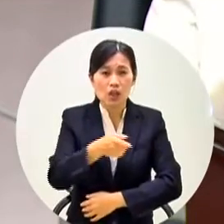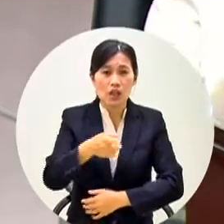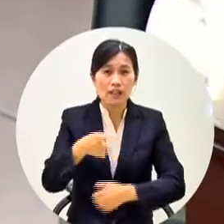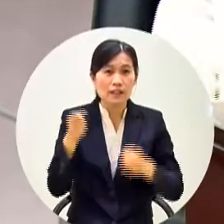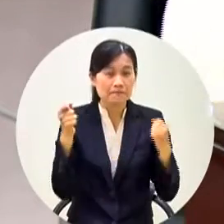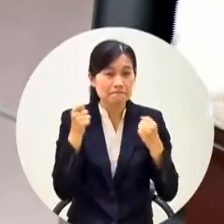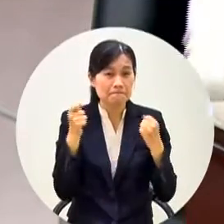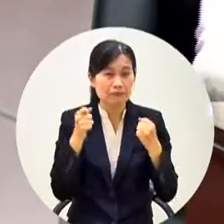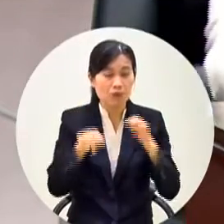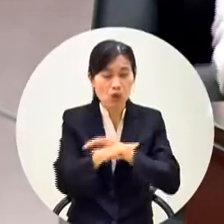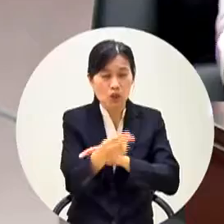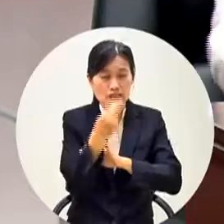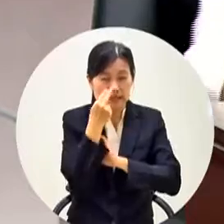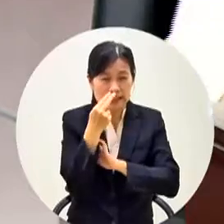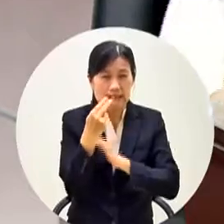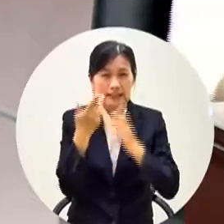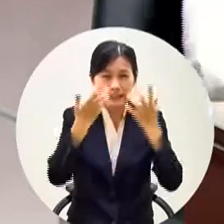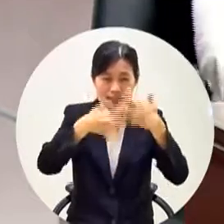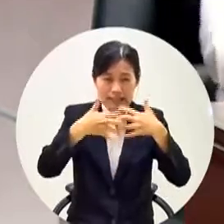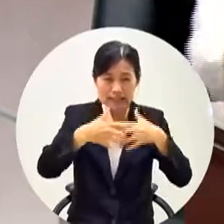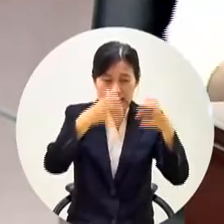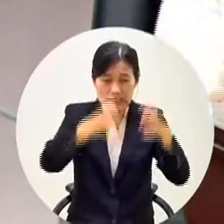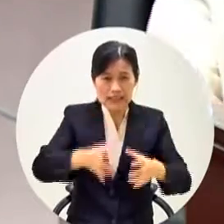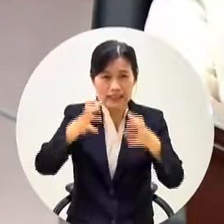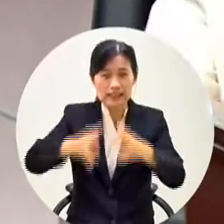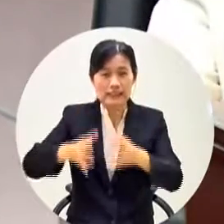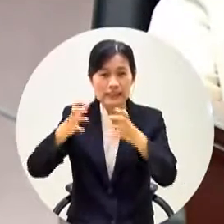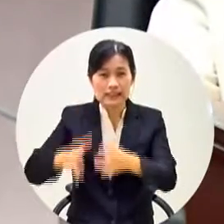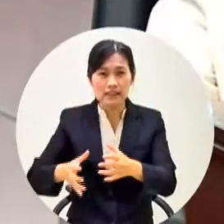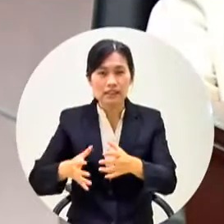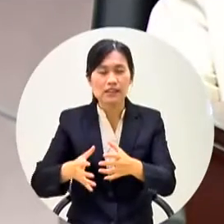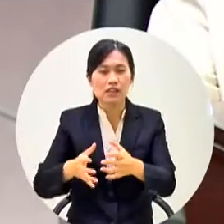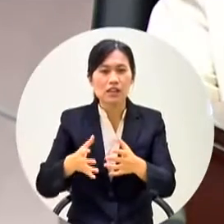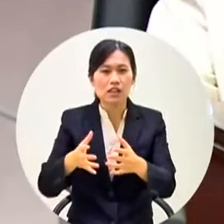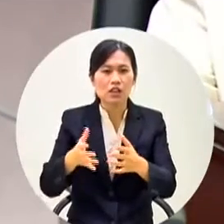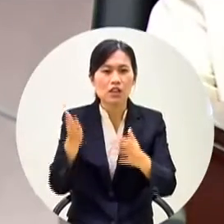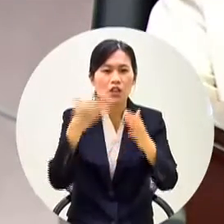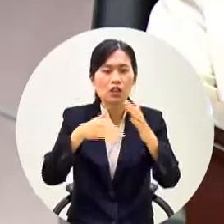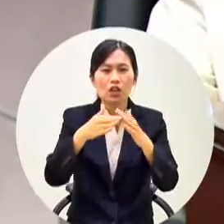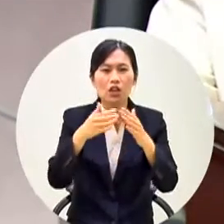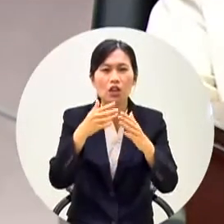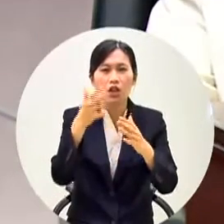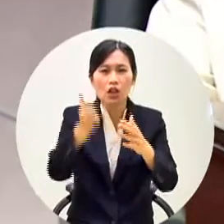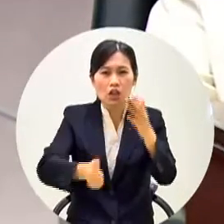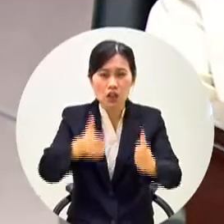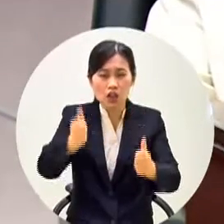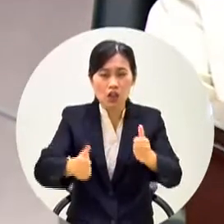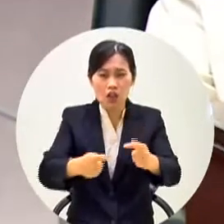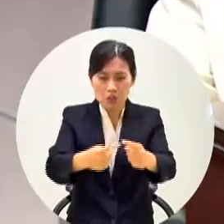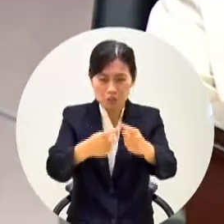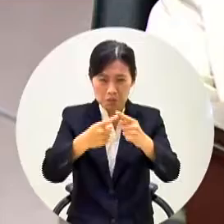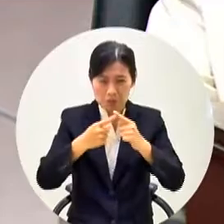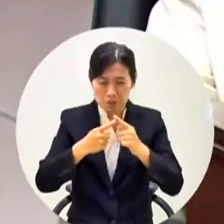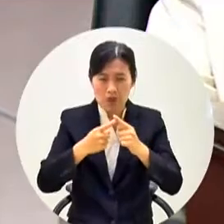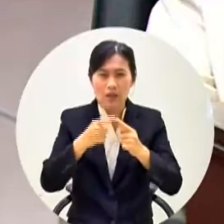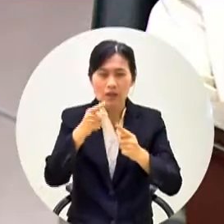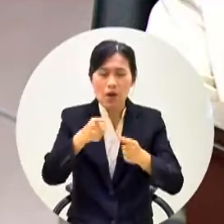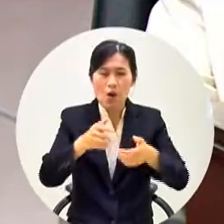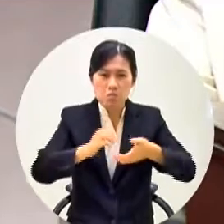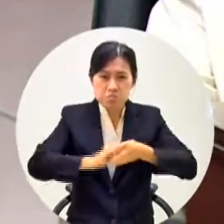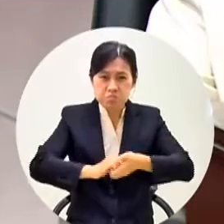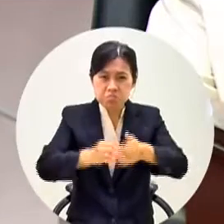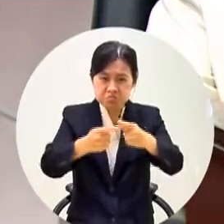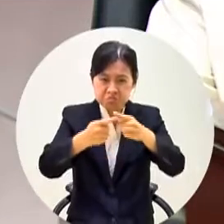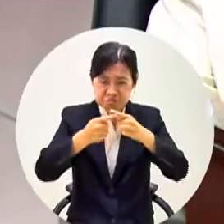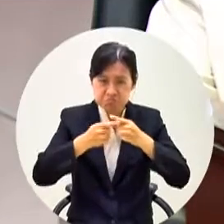機以及冷氣機雙機的各位校長因為你們必須來這裡確認一下本席要質詢